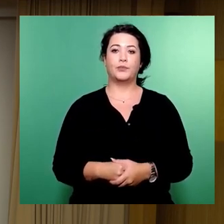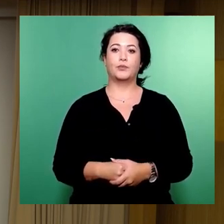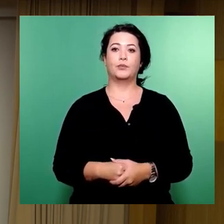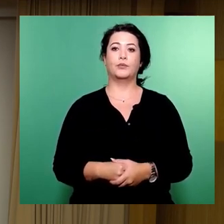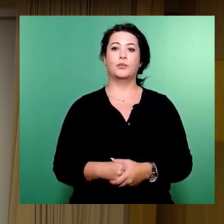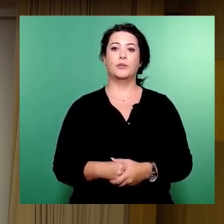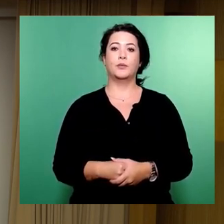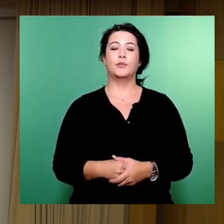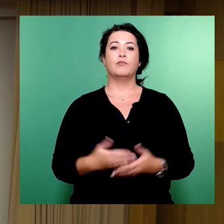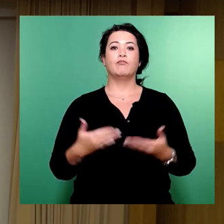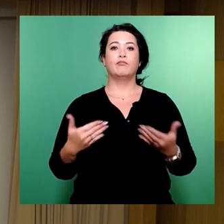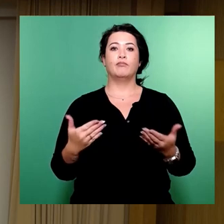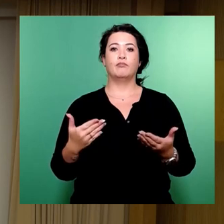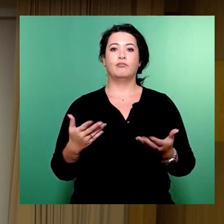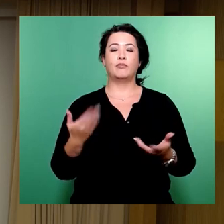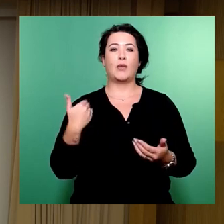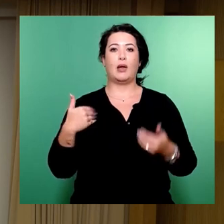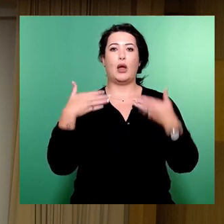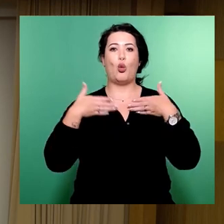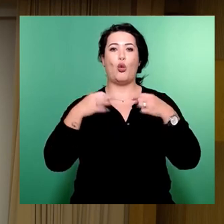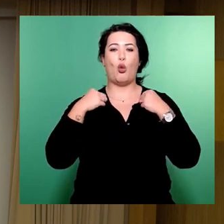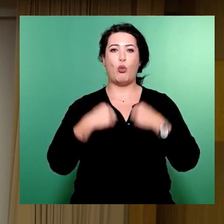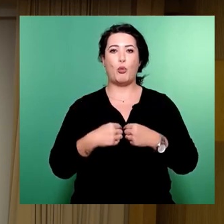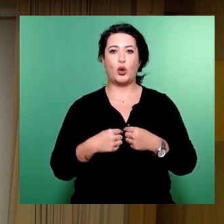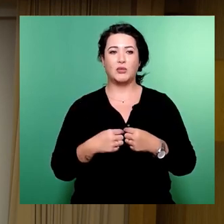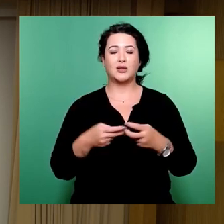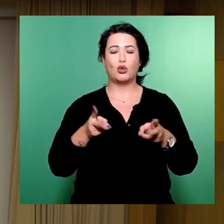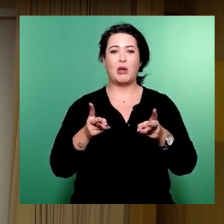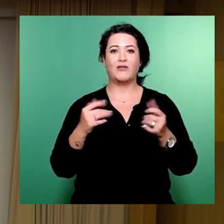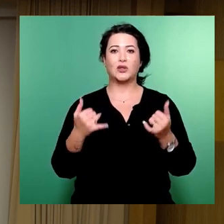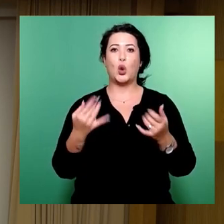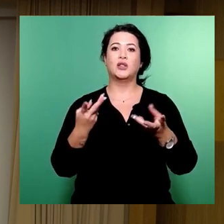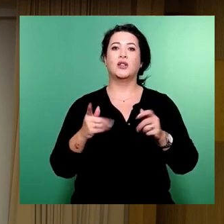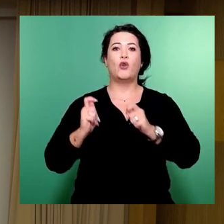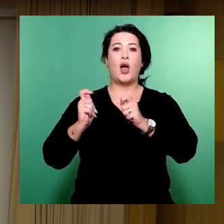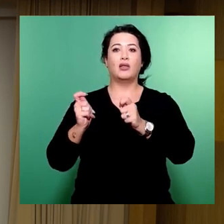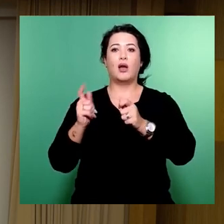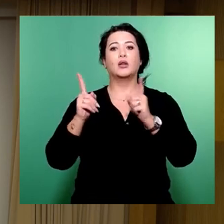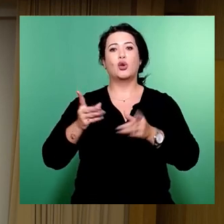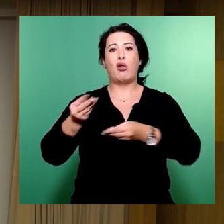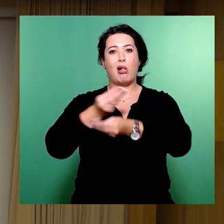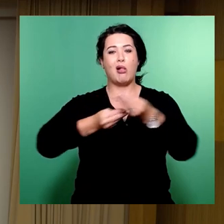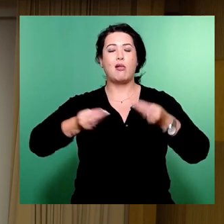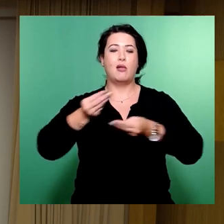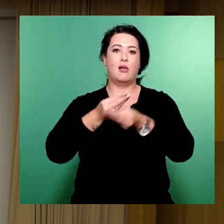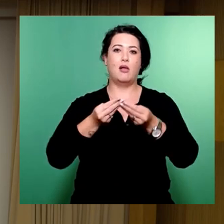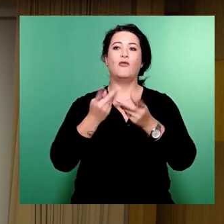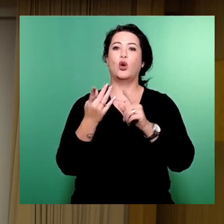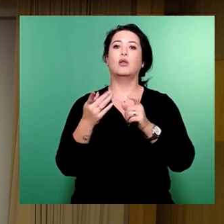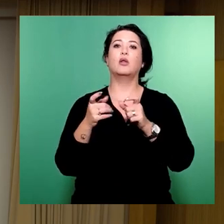Ja, Herr Oberbürgermeister, eigentlich sollte ja heute ein Antrag behandelt werden, der der Linken,